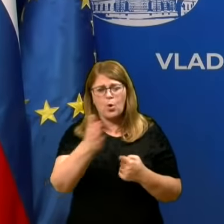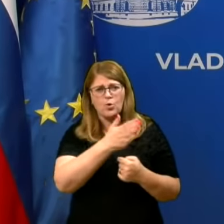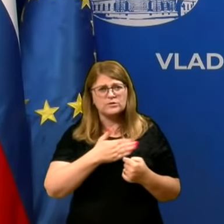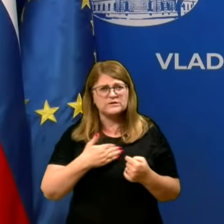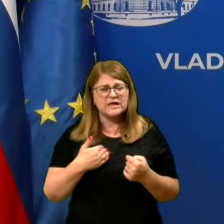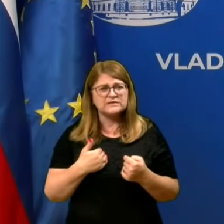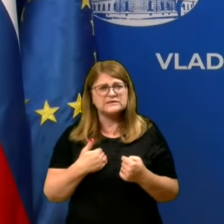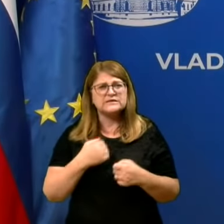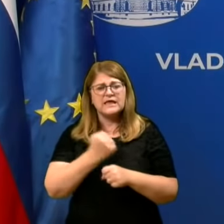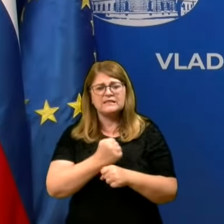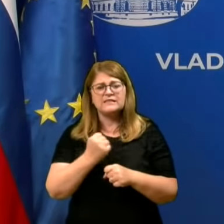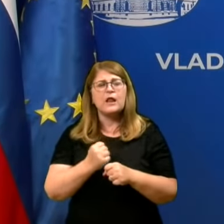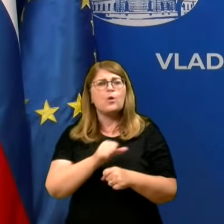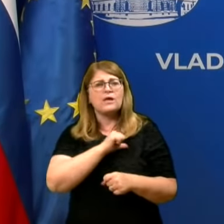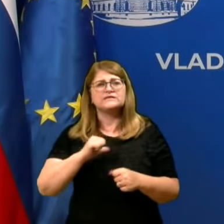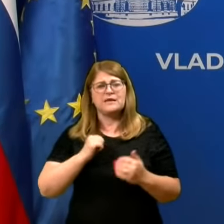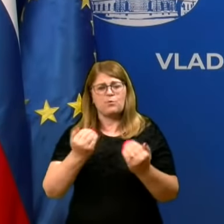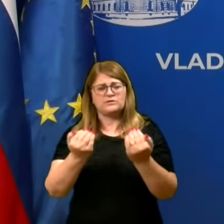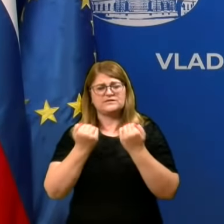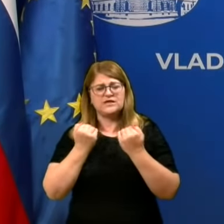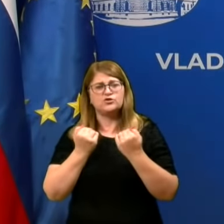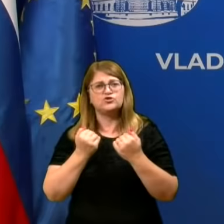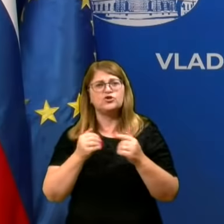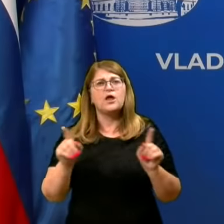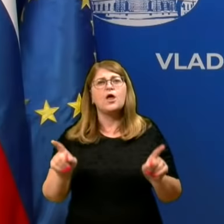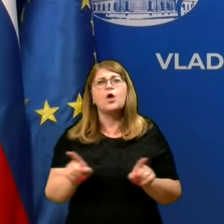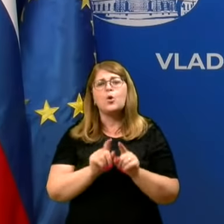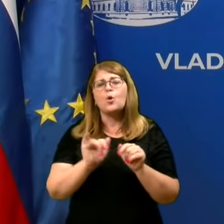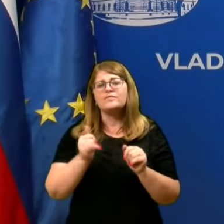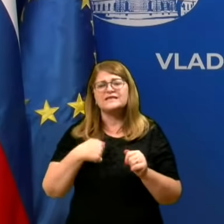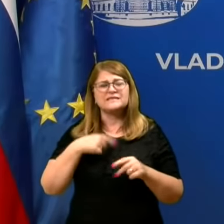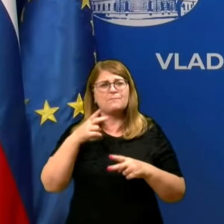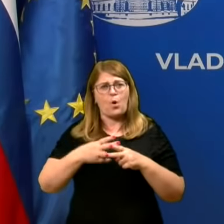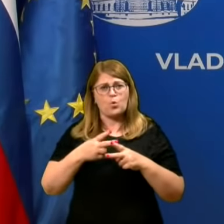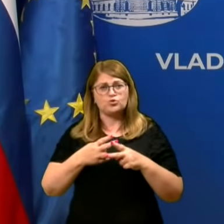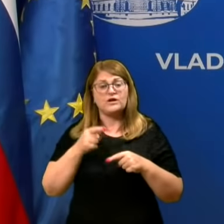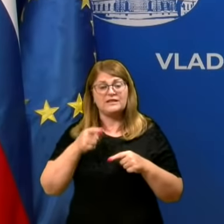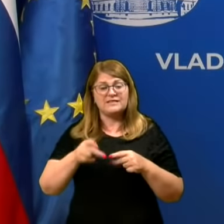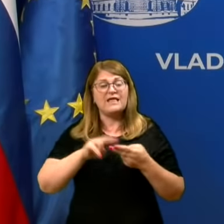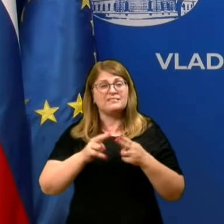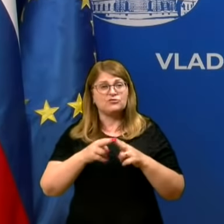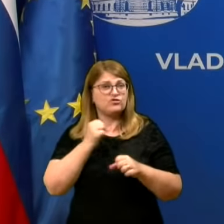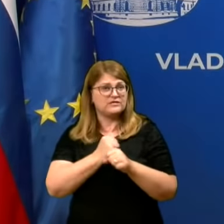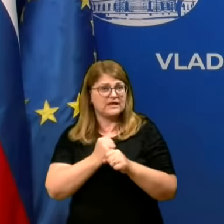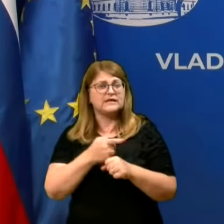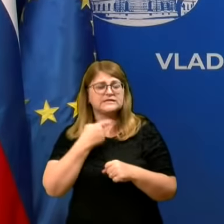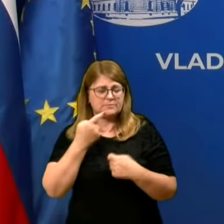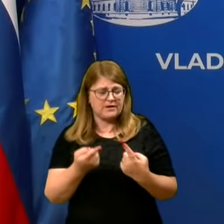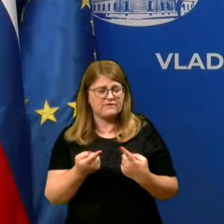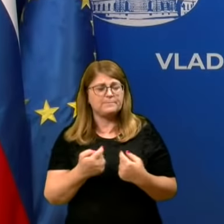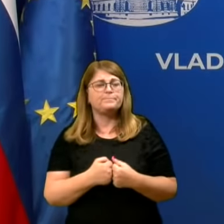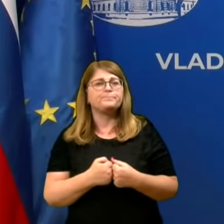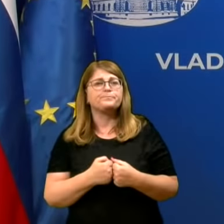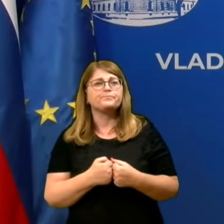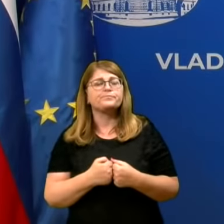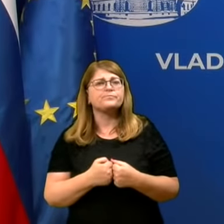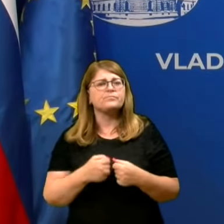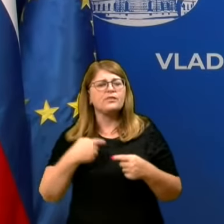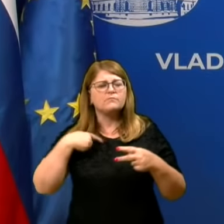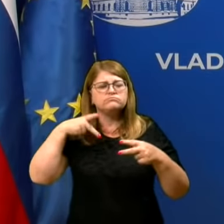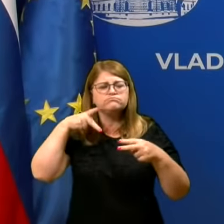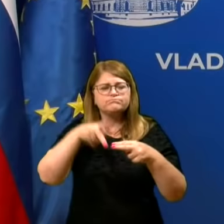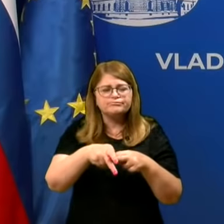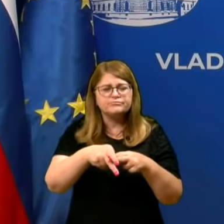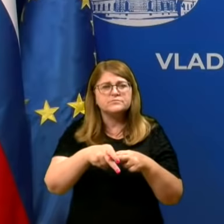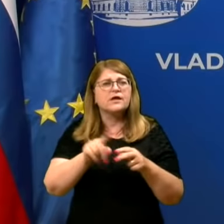deluje samo zaščitno. Vsak od nas deluje, kot kar da je okuzen. In na ta način ravna. To pomeni, da onemogoči